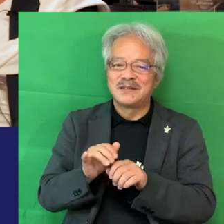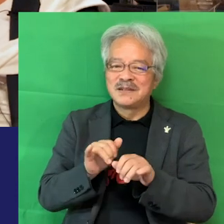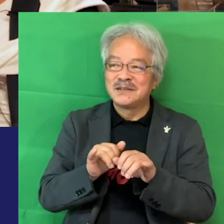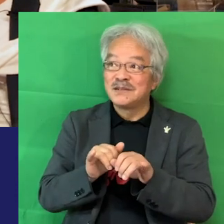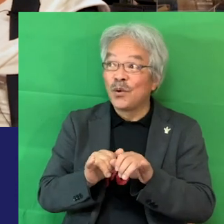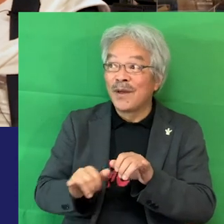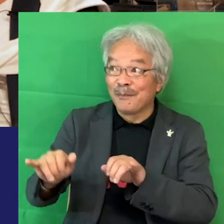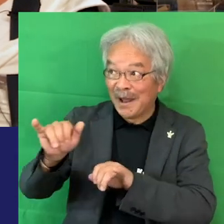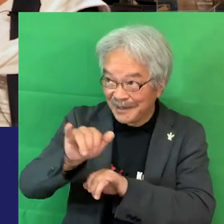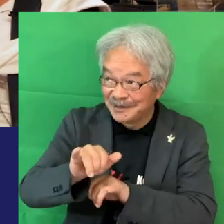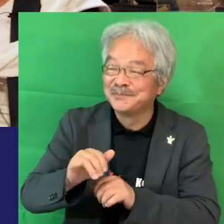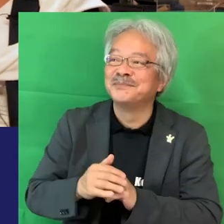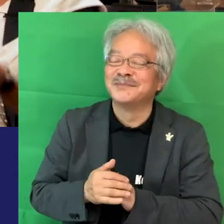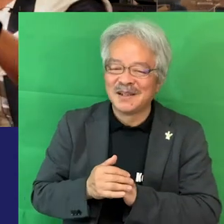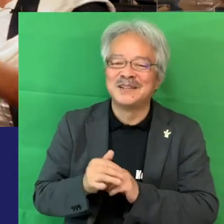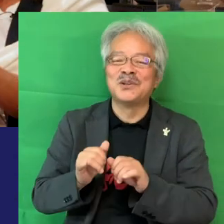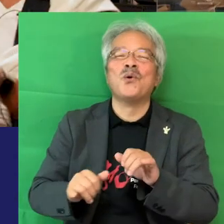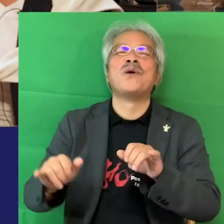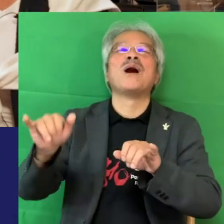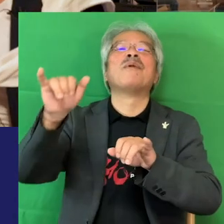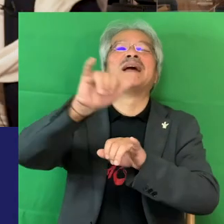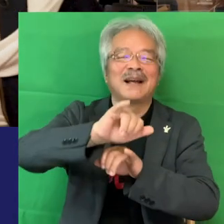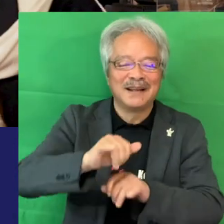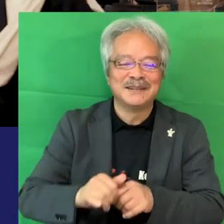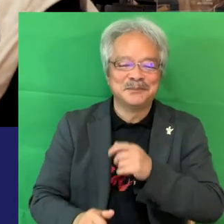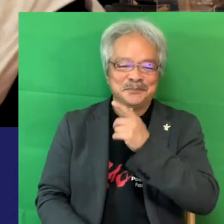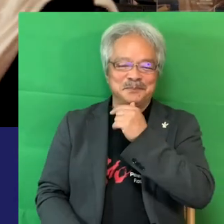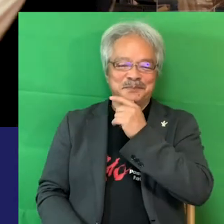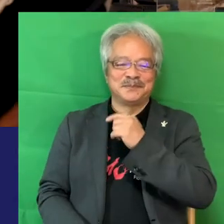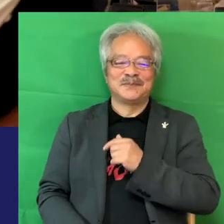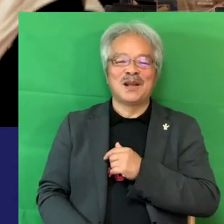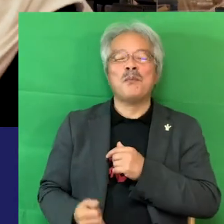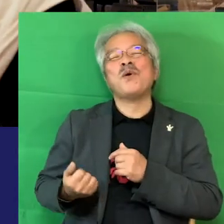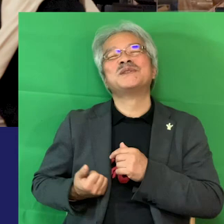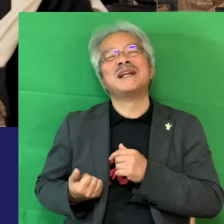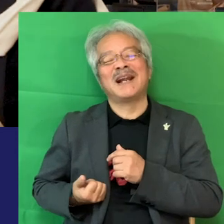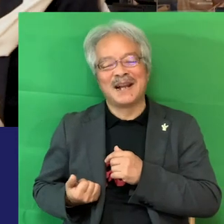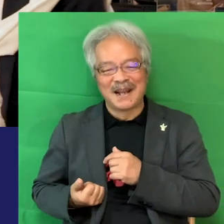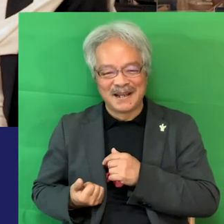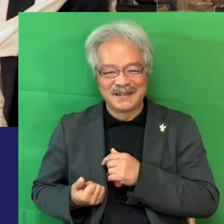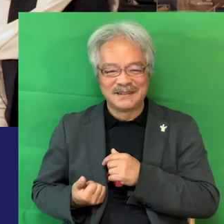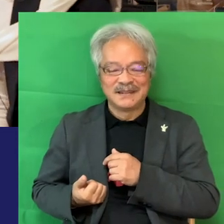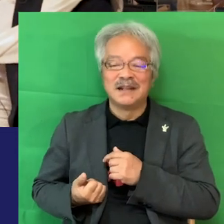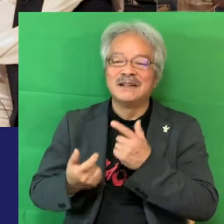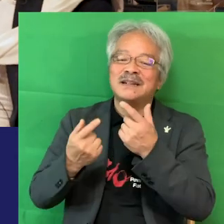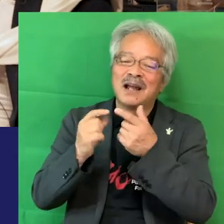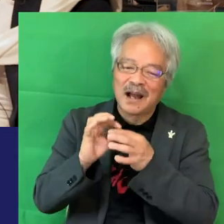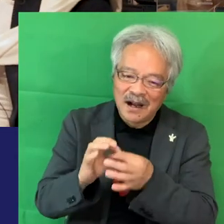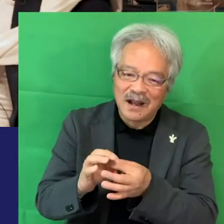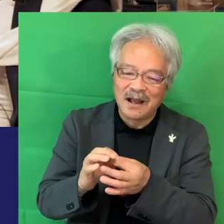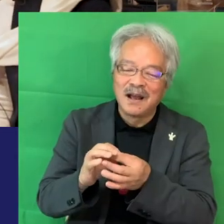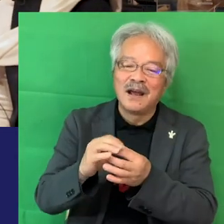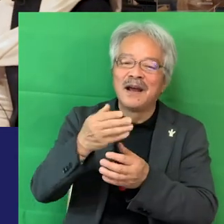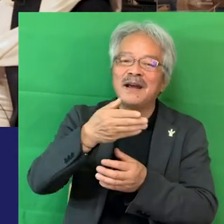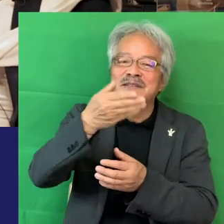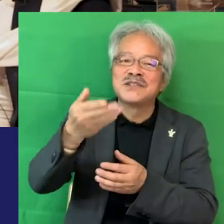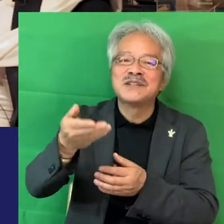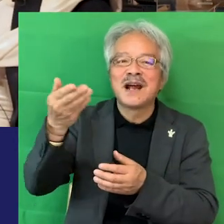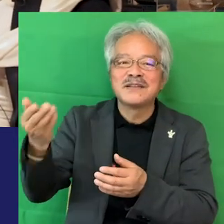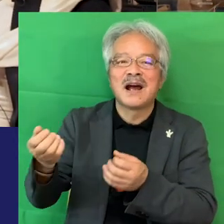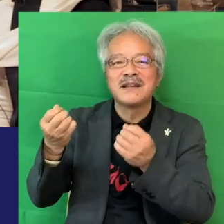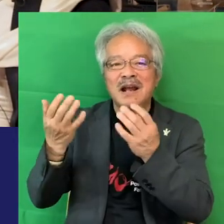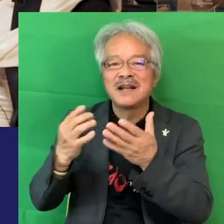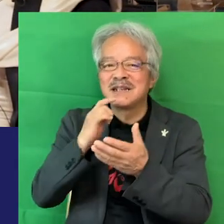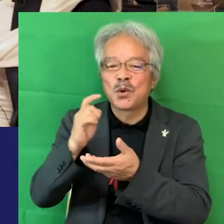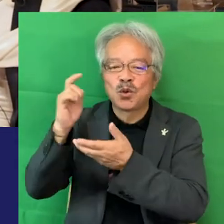あんの?超やばい超やばい面白いなやっぱりんだだから次から次は新しい言葉が出る